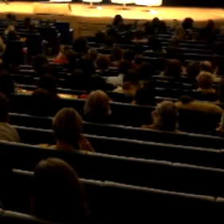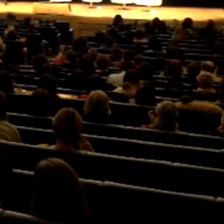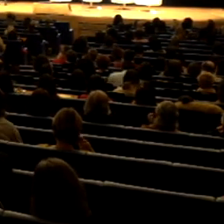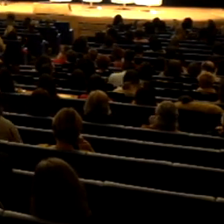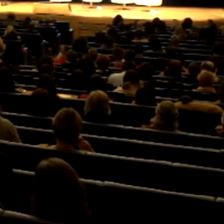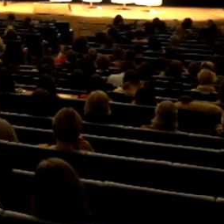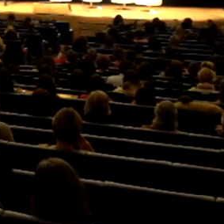Aplauz. Aplauz. Aplauz.